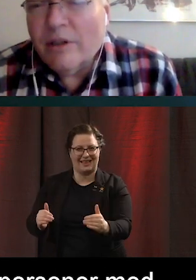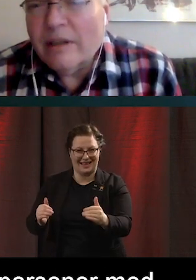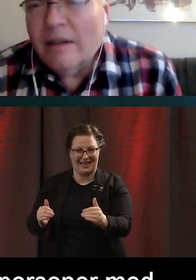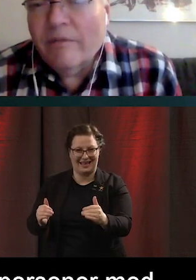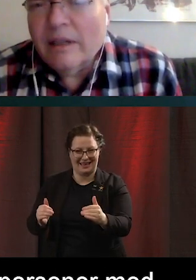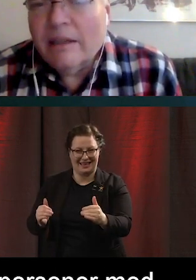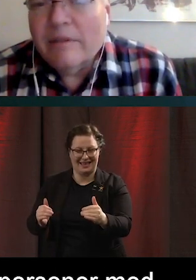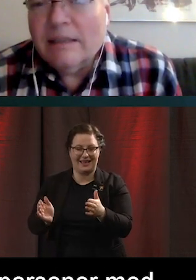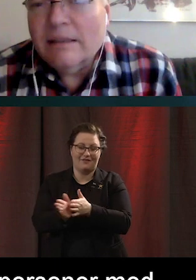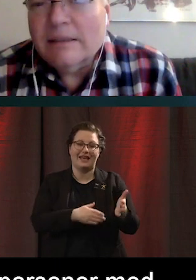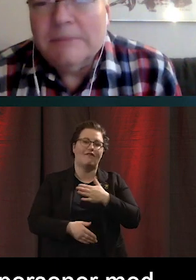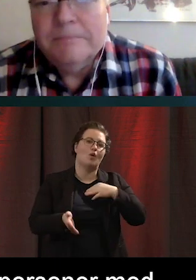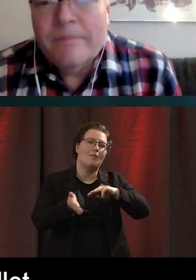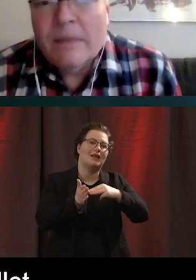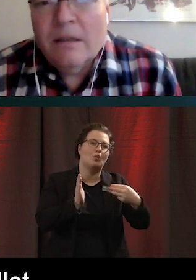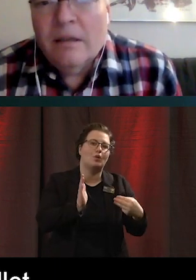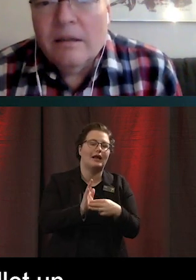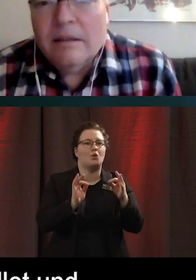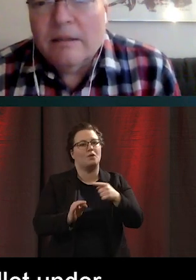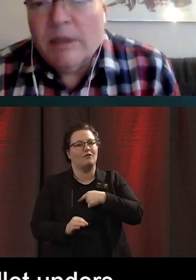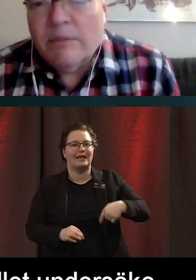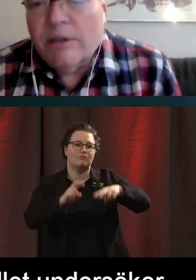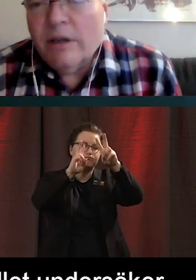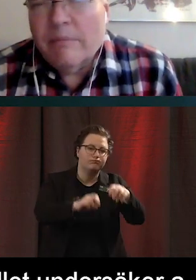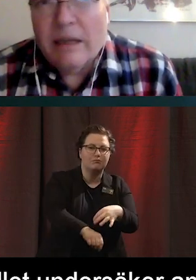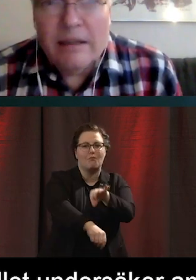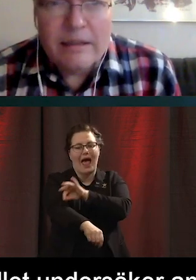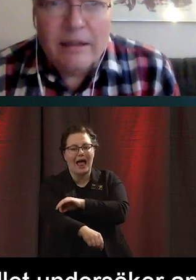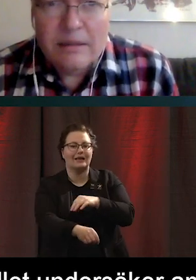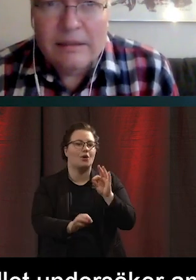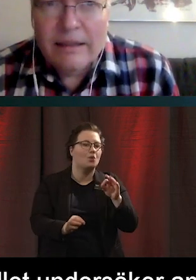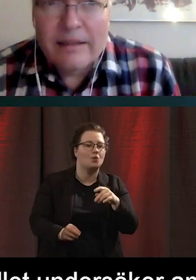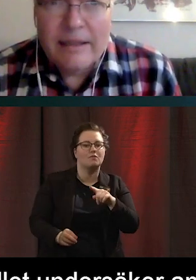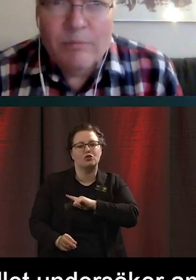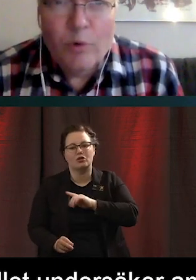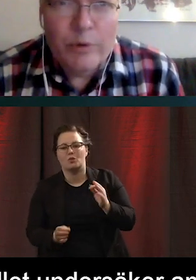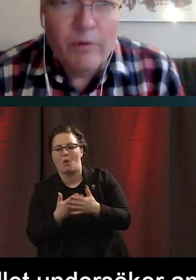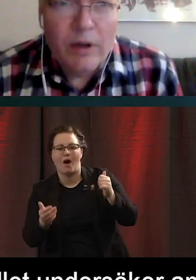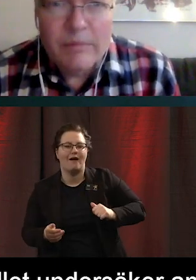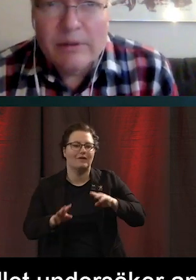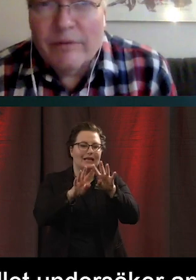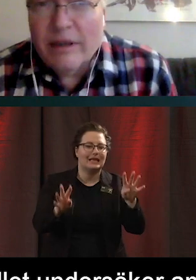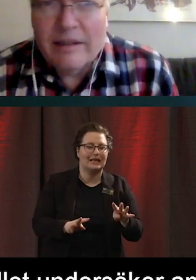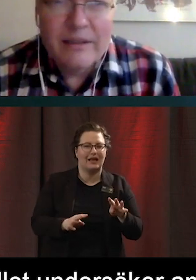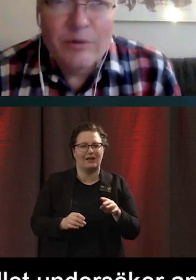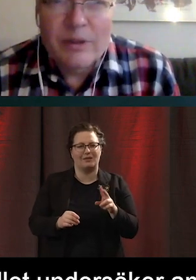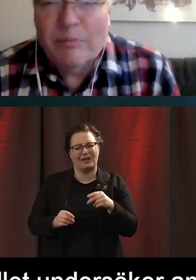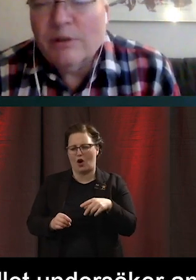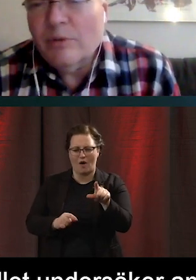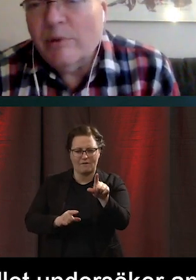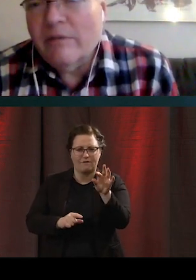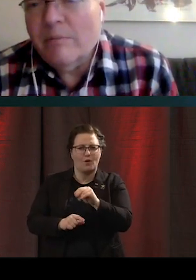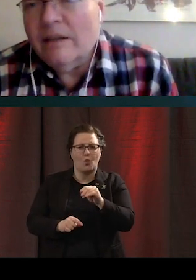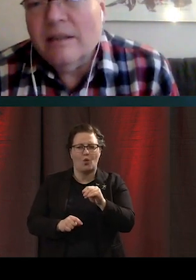undersöker användningen av internet. Man gör det med ganska små urval. Ungefär 3000